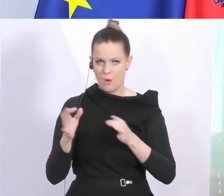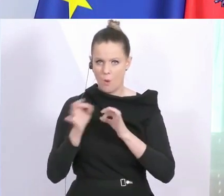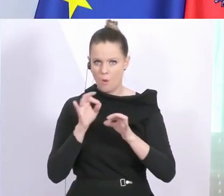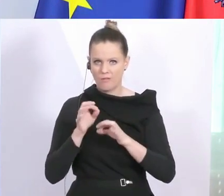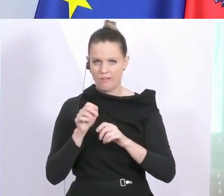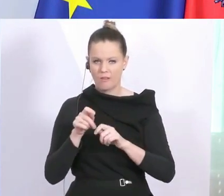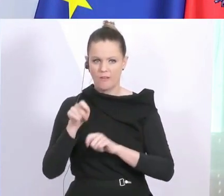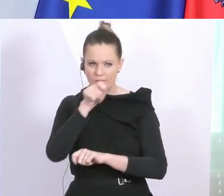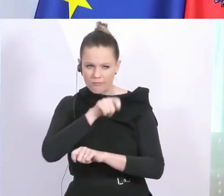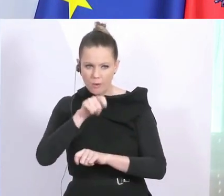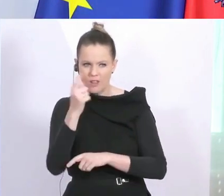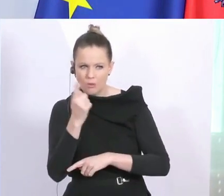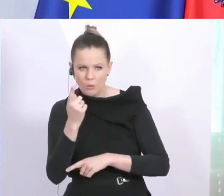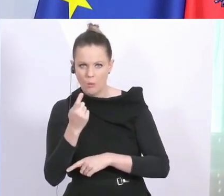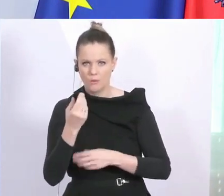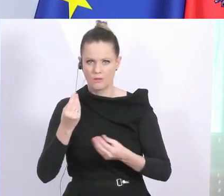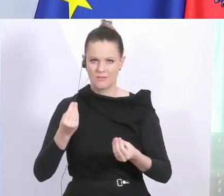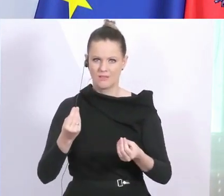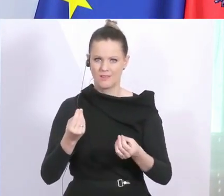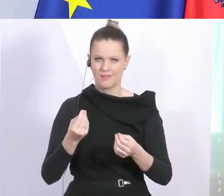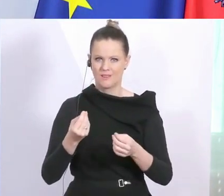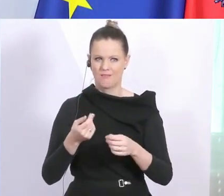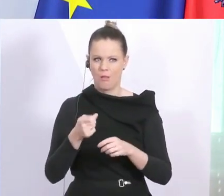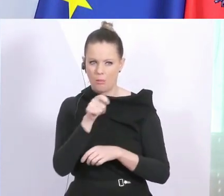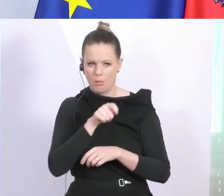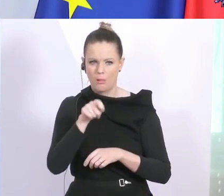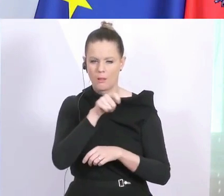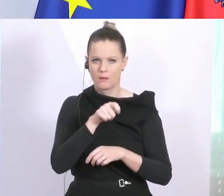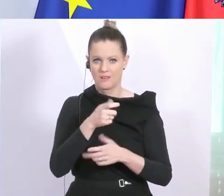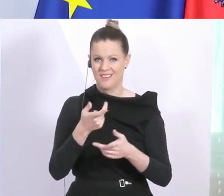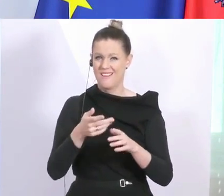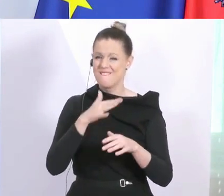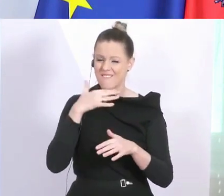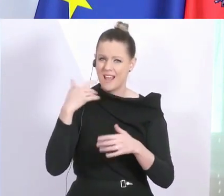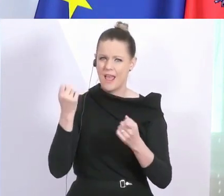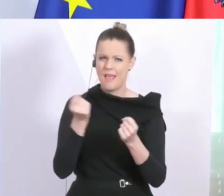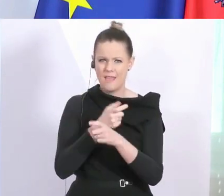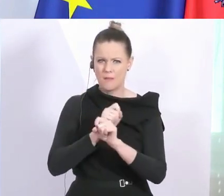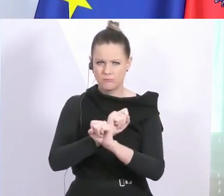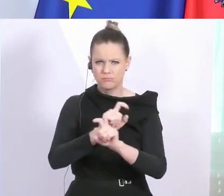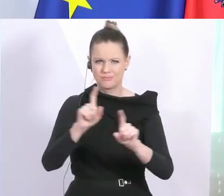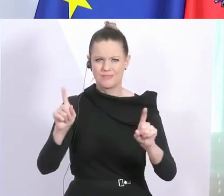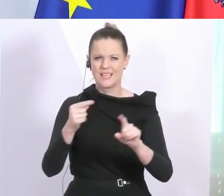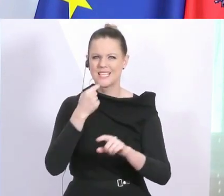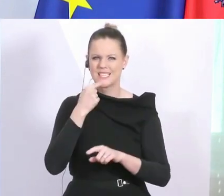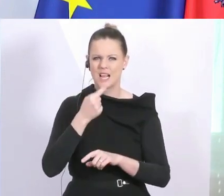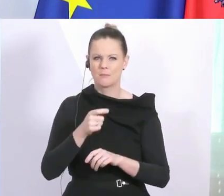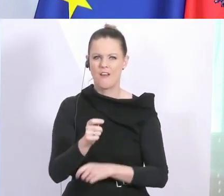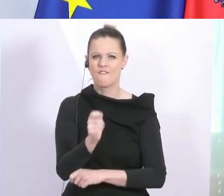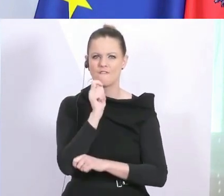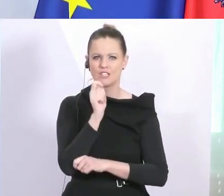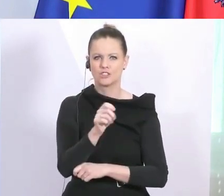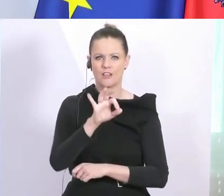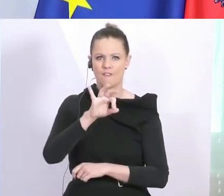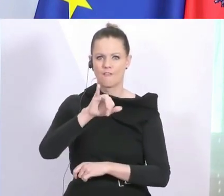Pensionisten bedrohen oder hineinlegen. Es gibt ganz viele Phishing-Mails, die darauf ausgerichtet sind,